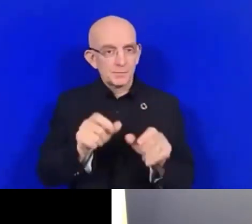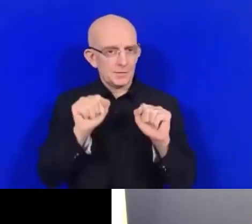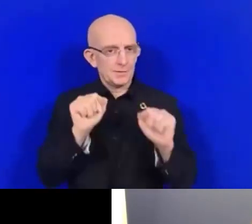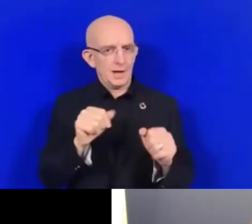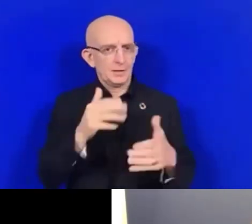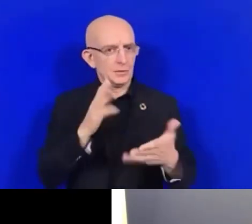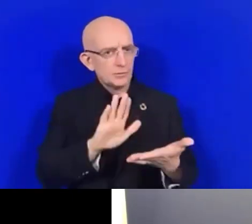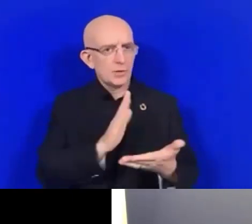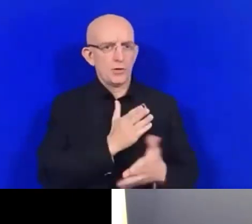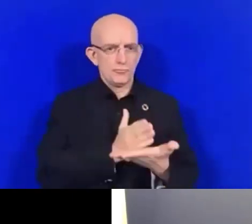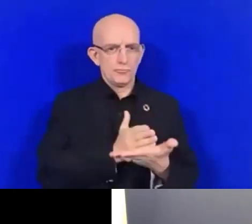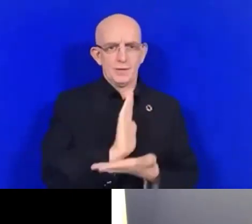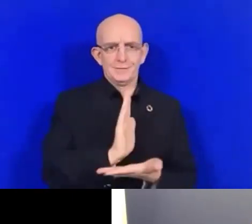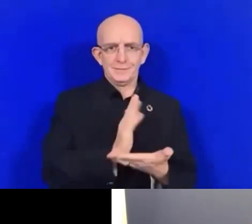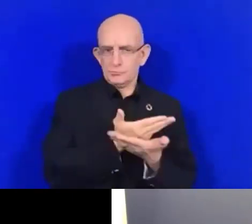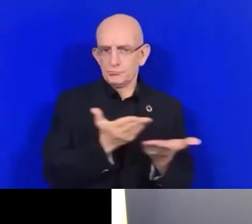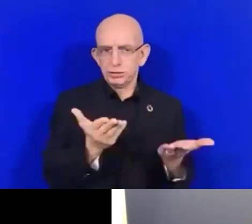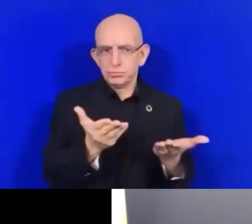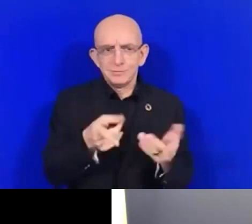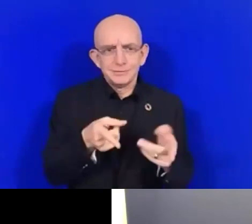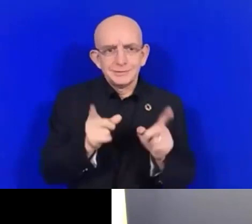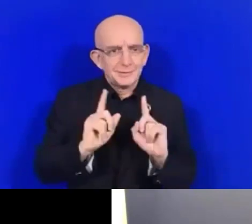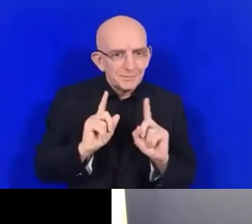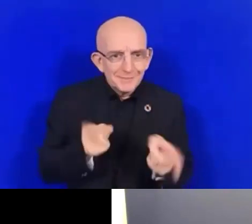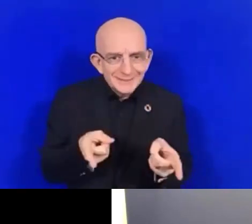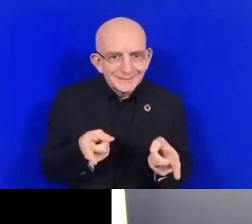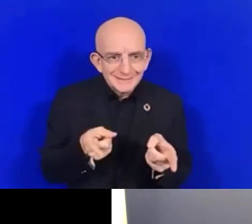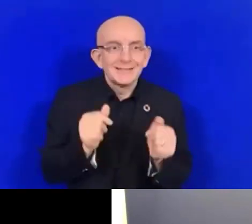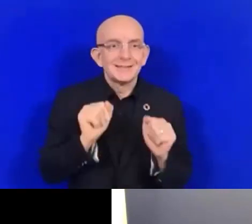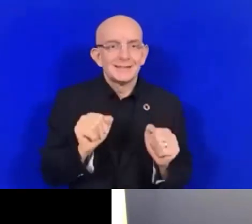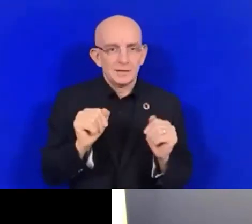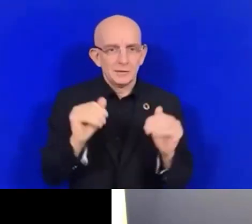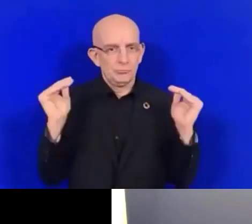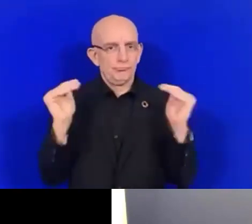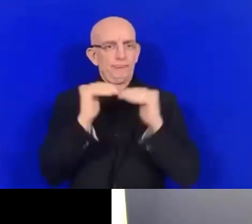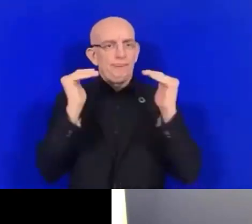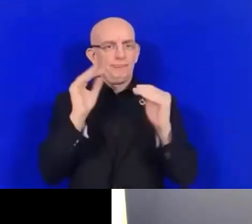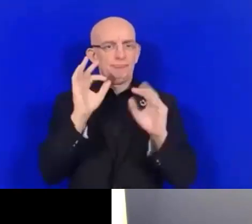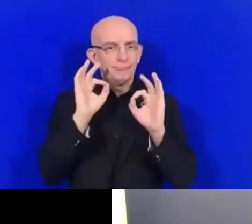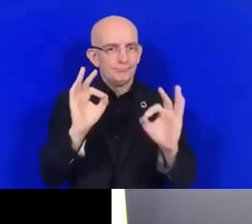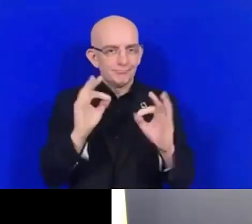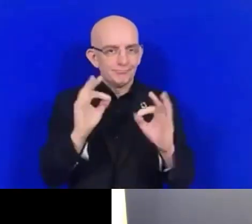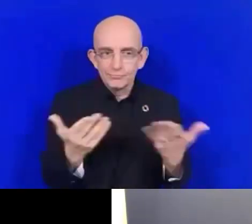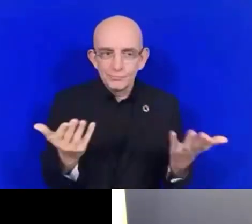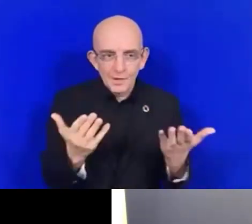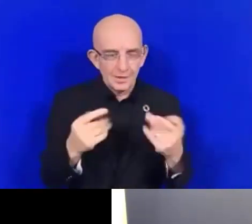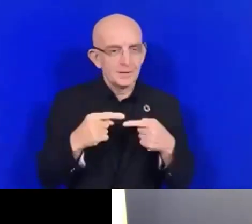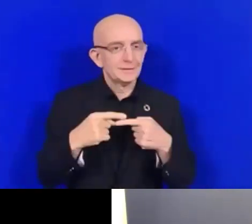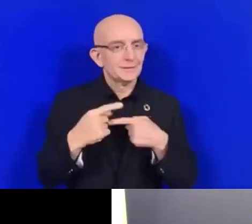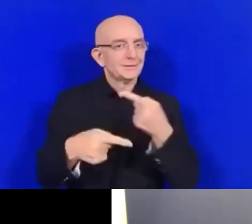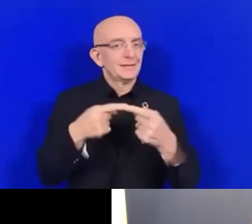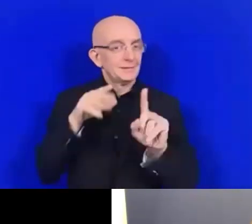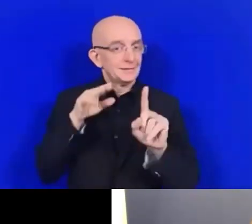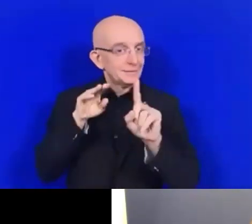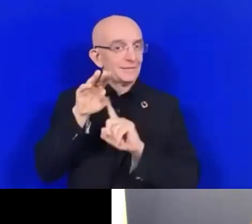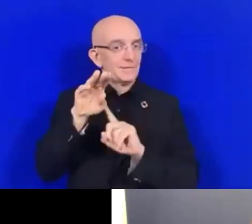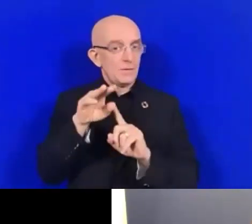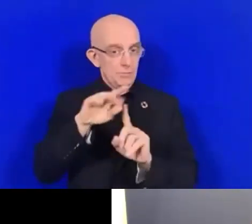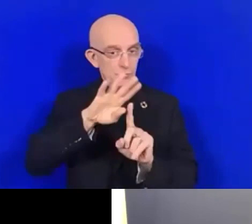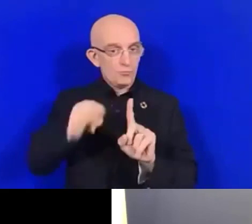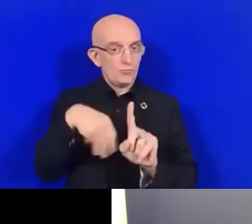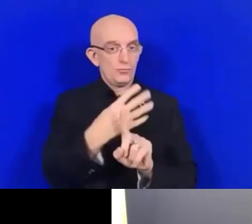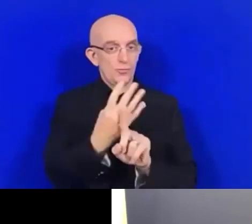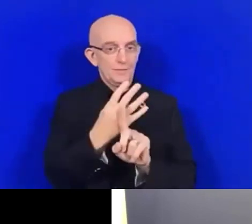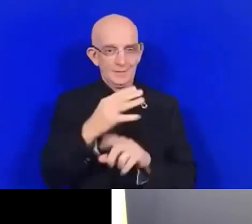condition sine qua non pour réaliser les objectifs de développement durable. Et les droits des personnes en situation de handicap